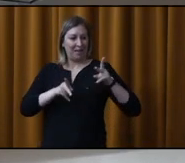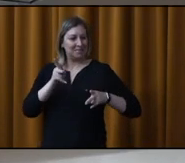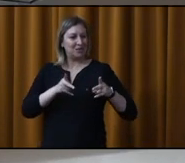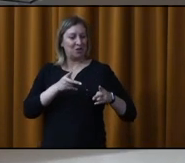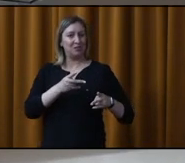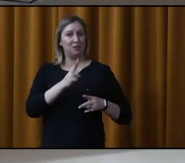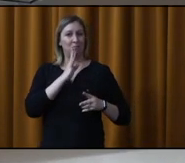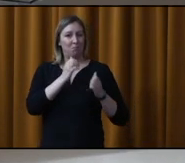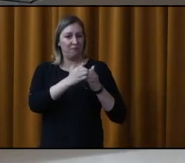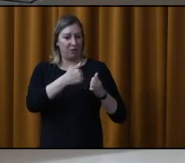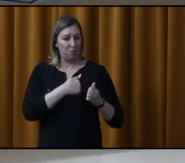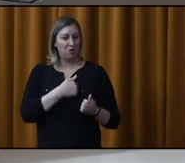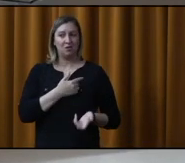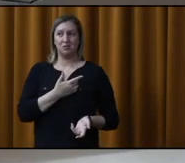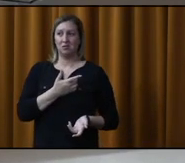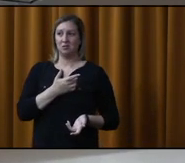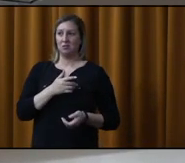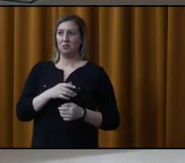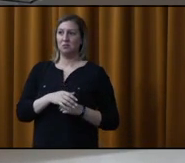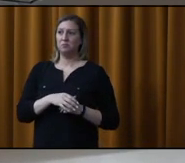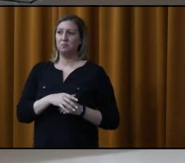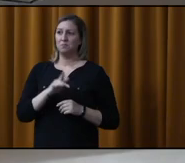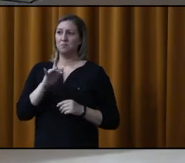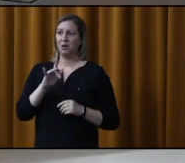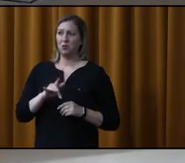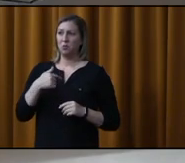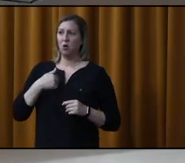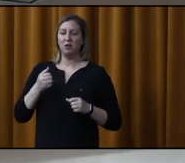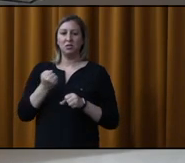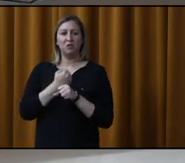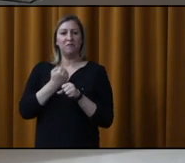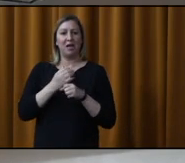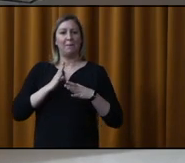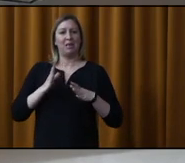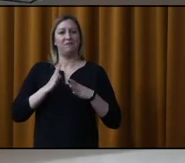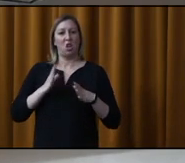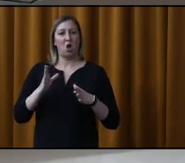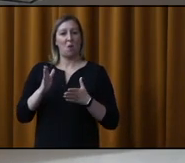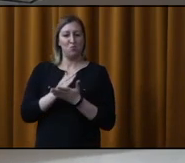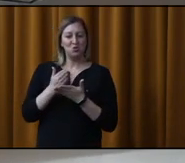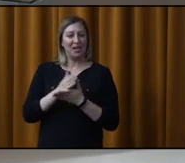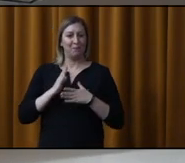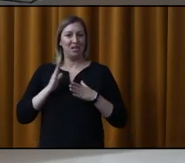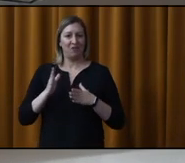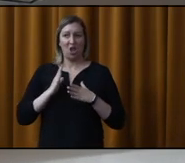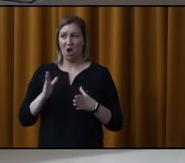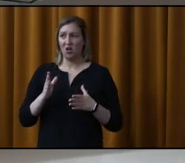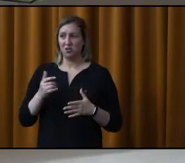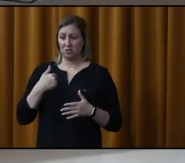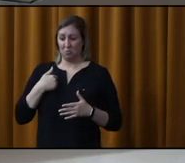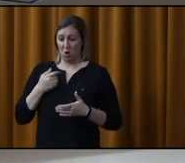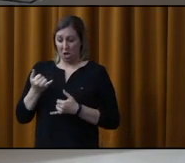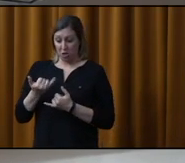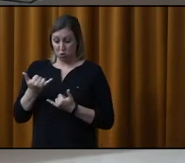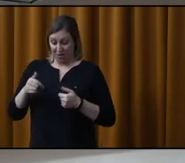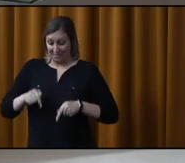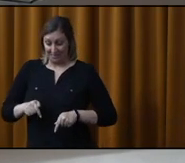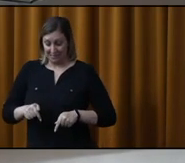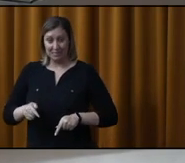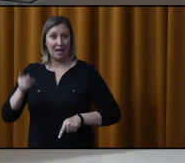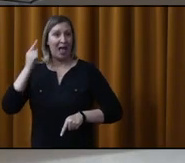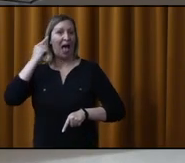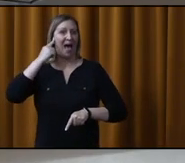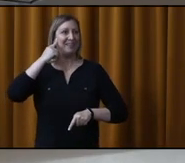qui m'ont parlé parce que je suis quand même actif. Je fais le bénévolat, je fais même de la musique. Je pourrais jouer d'ici, vous m'entendriez à l'île Lebel,